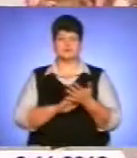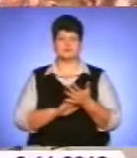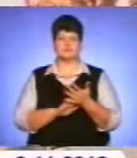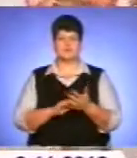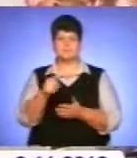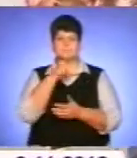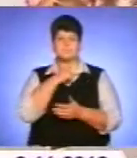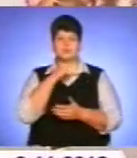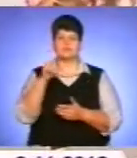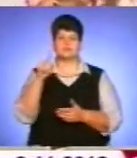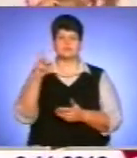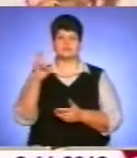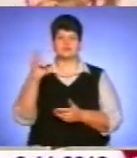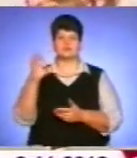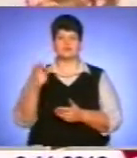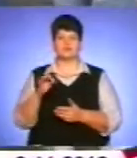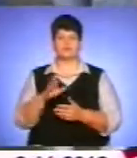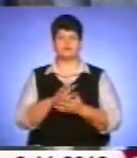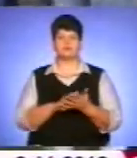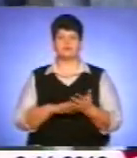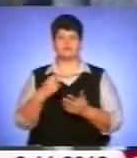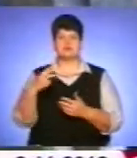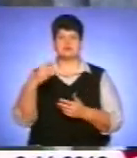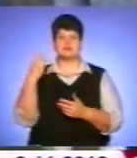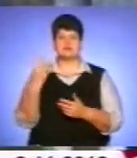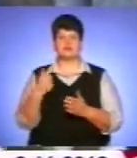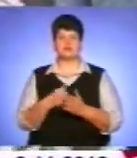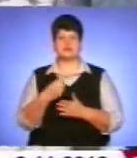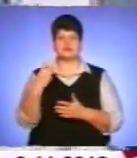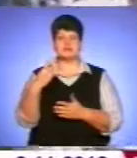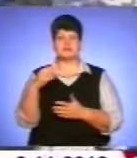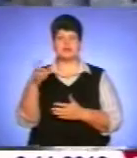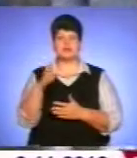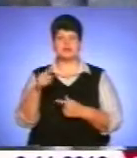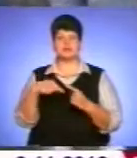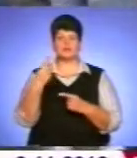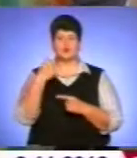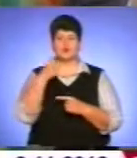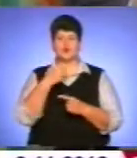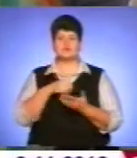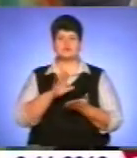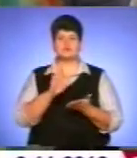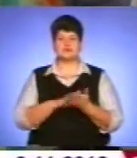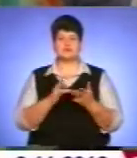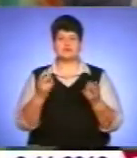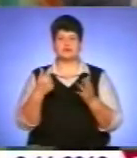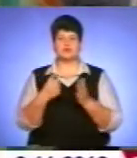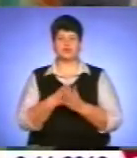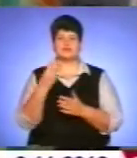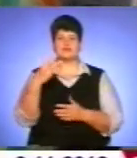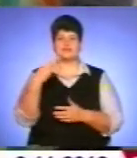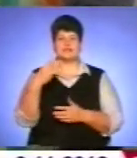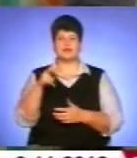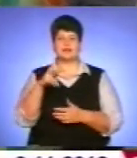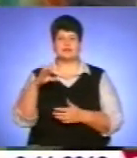Пробне зовнішнє незалежне оцінювання триватиме з 23 до 30 березня наступного року. Зареєструватися слід до 30 листопада.